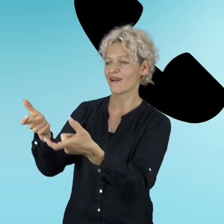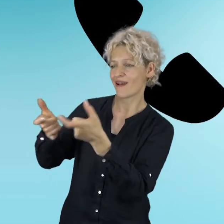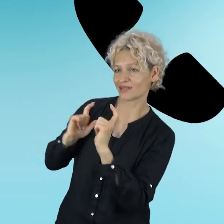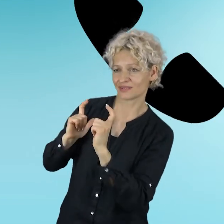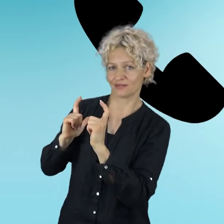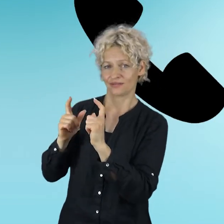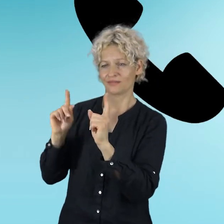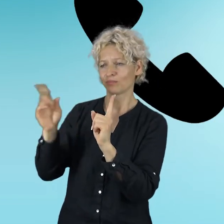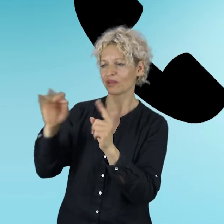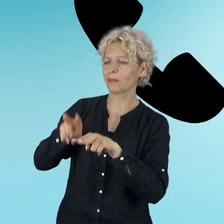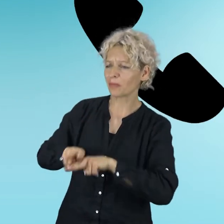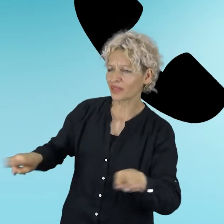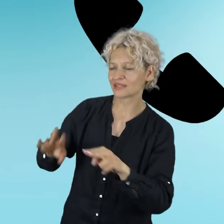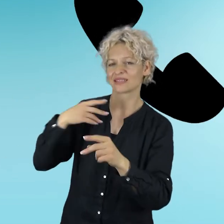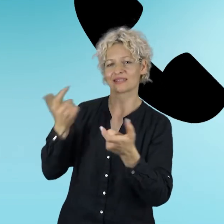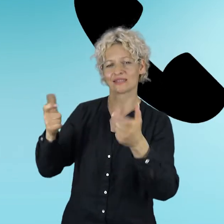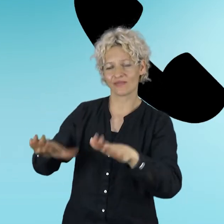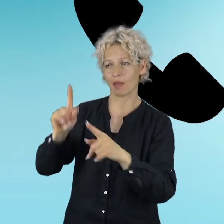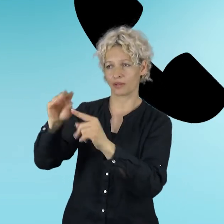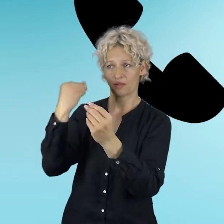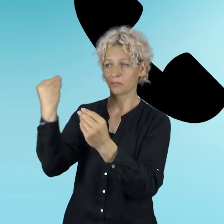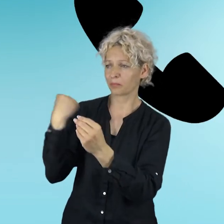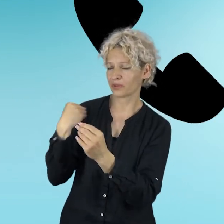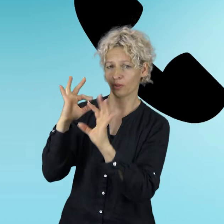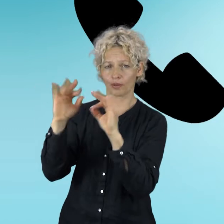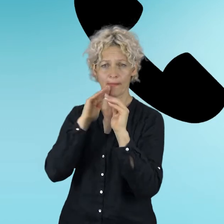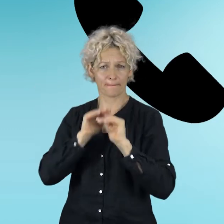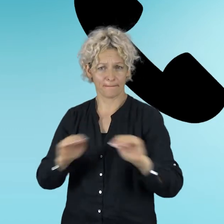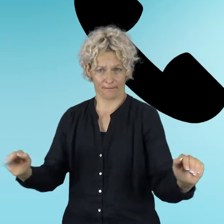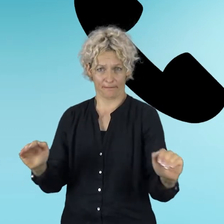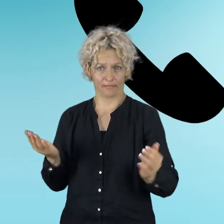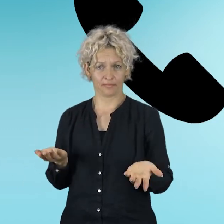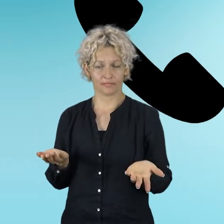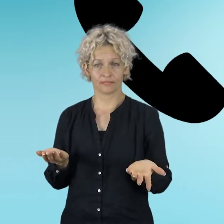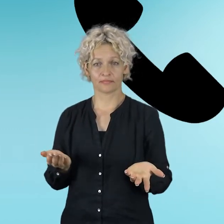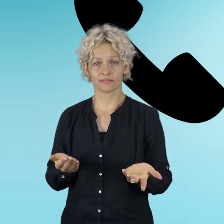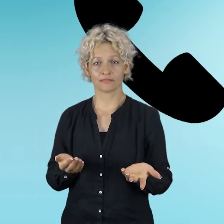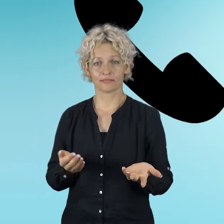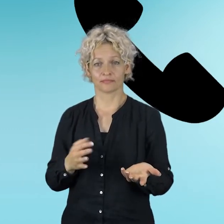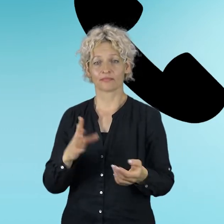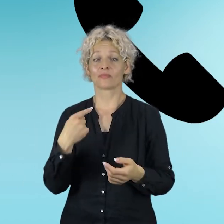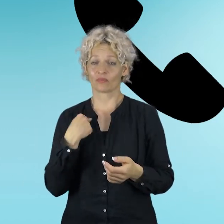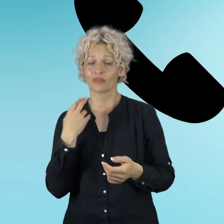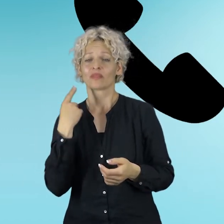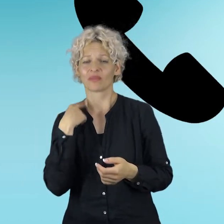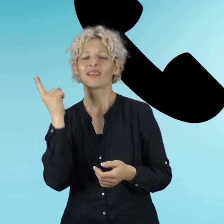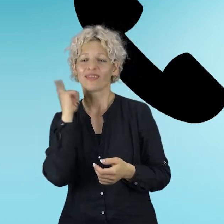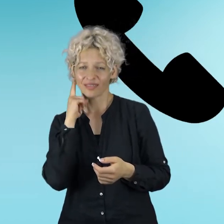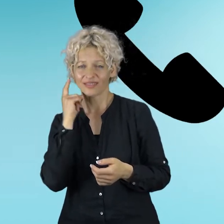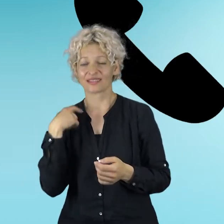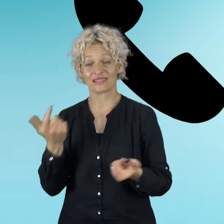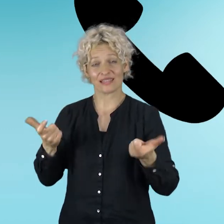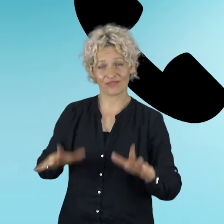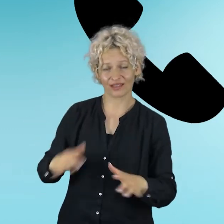savivaldybę. Todėl kas šitas naujinas kleidžia tiek savivaldybės darbuotojai, tiek pati, kaip jūs sakyčiau,